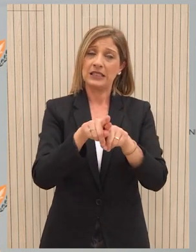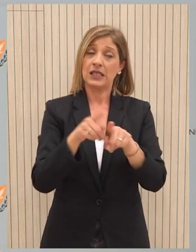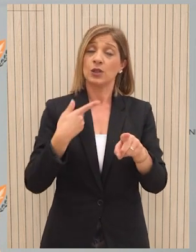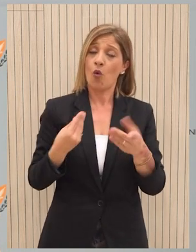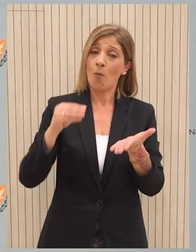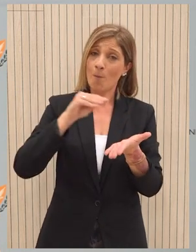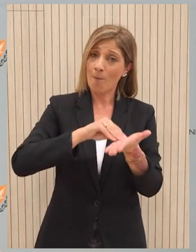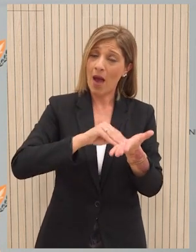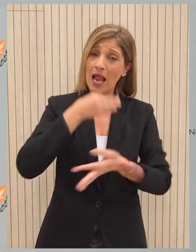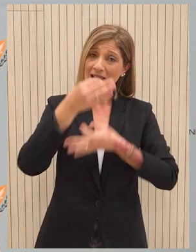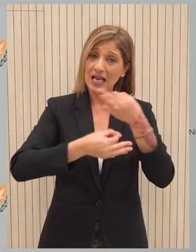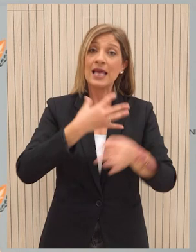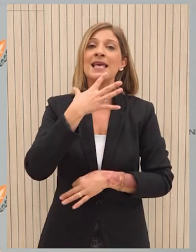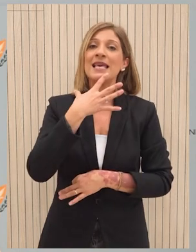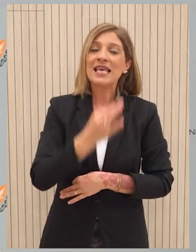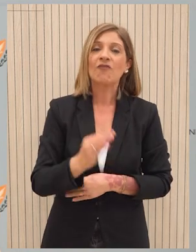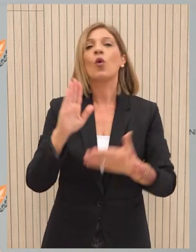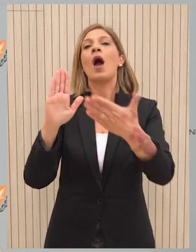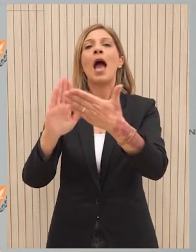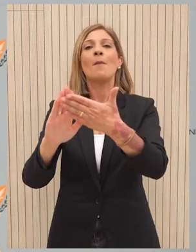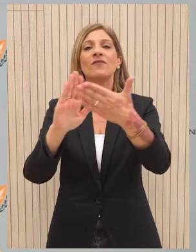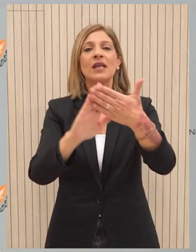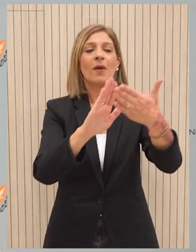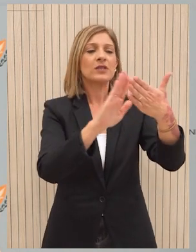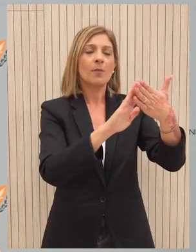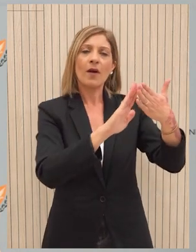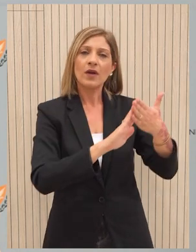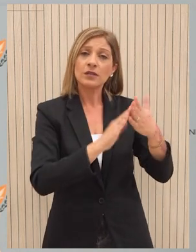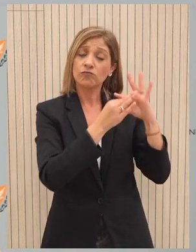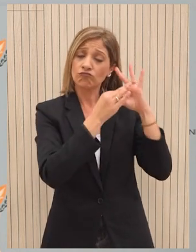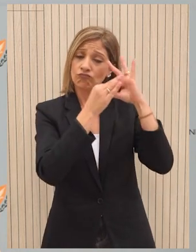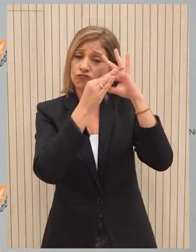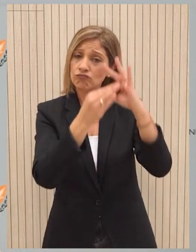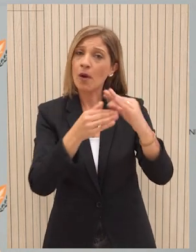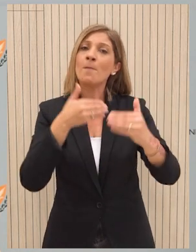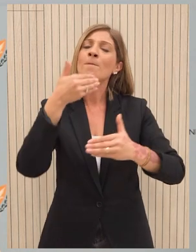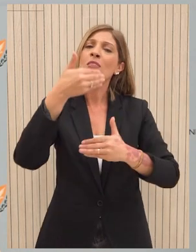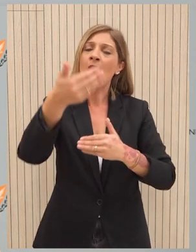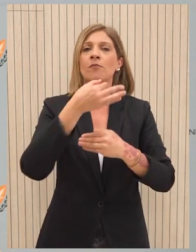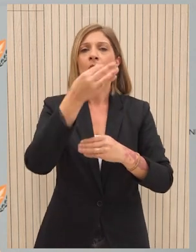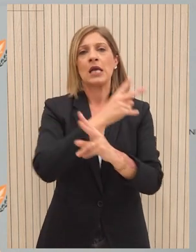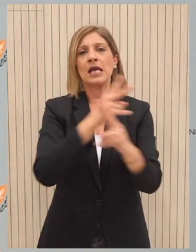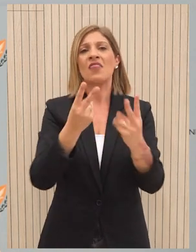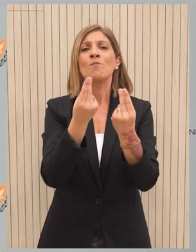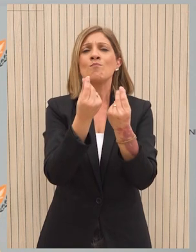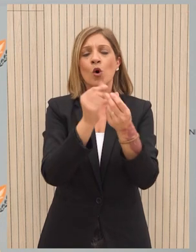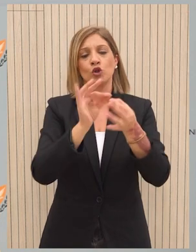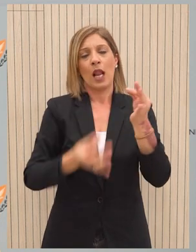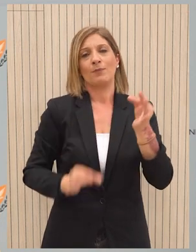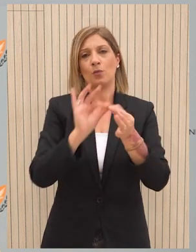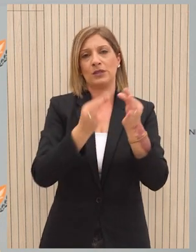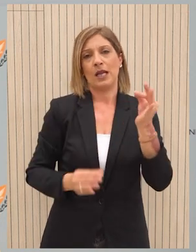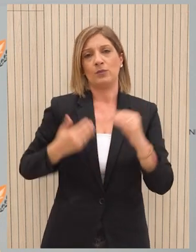ακριβώς για αυτόν τον λόγο είναι που πρέπει οι διπλωματικές επαφές να συνεχιστούν, να αντατικοποιηθούν για να μπορέσουν να διευκρινιστούν όλα τα στοιχεία που μπορούν